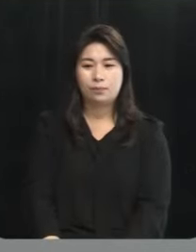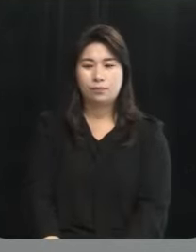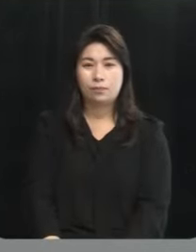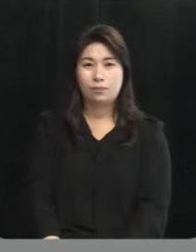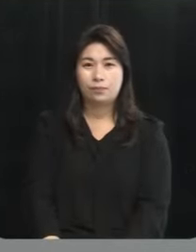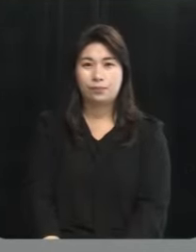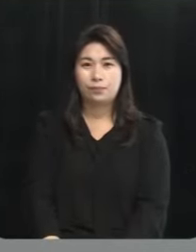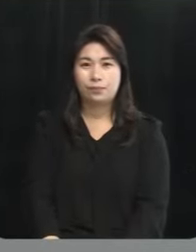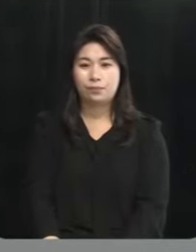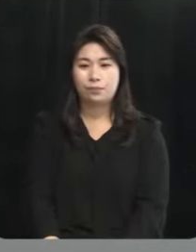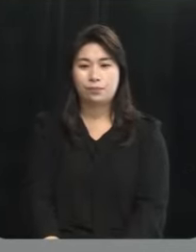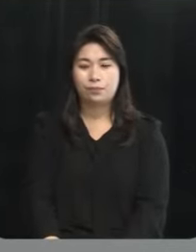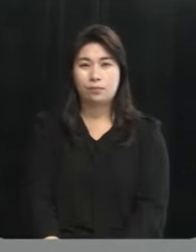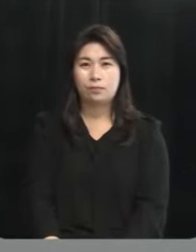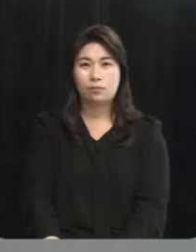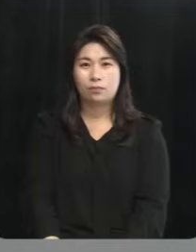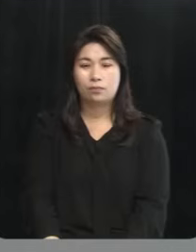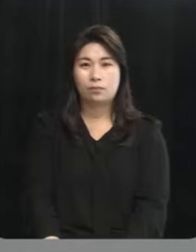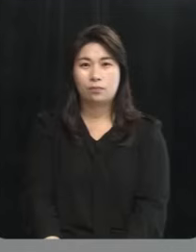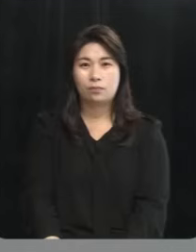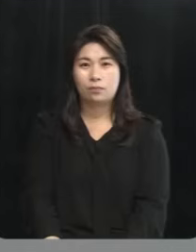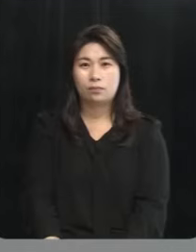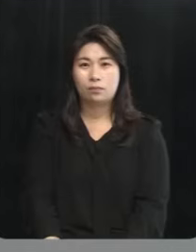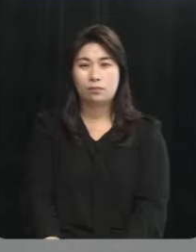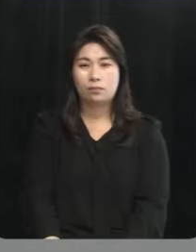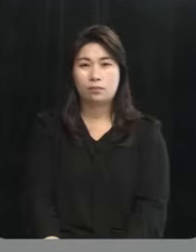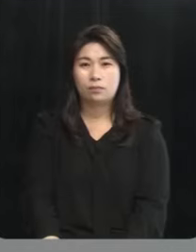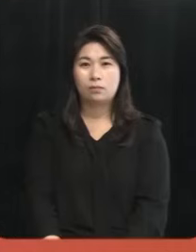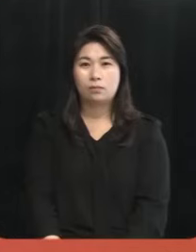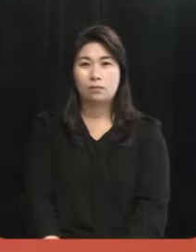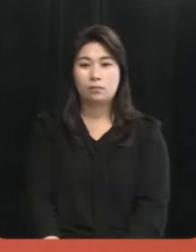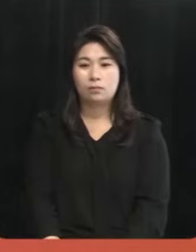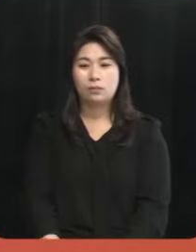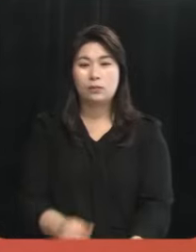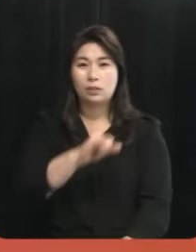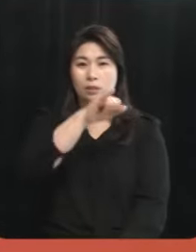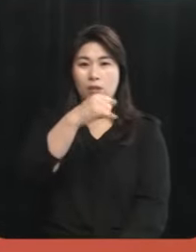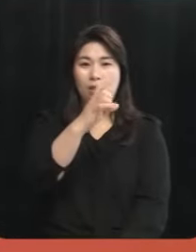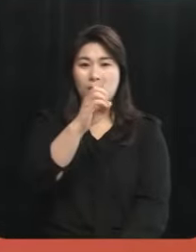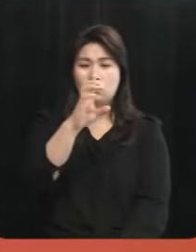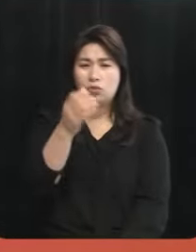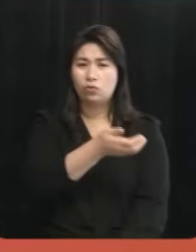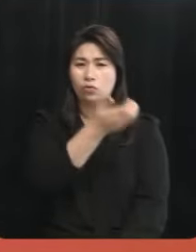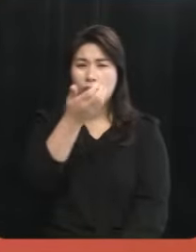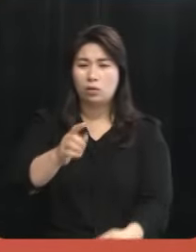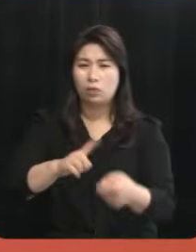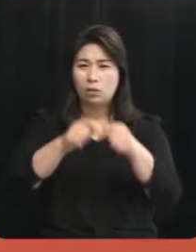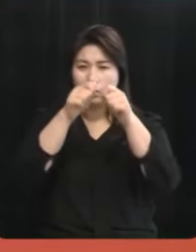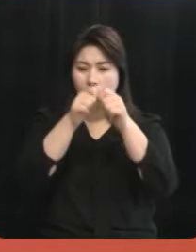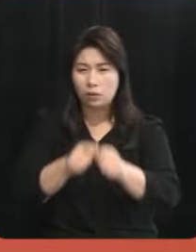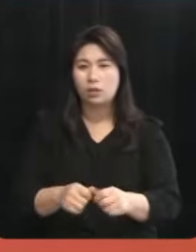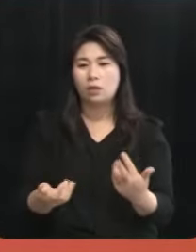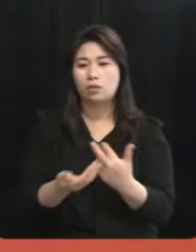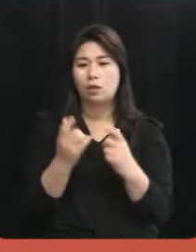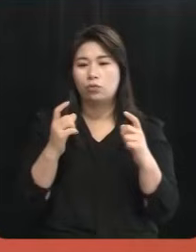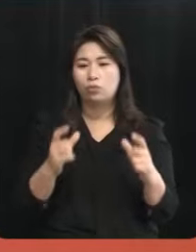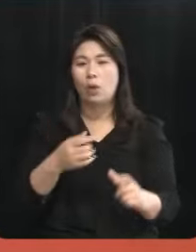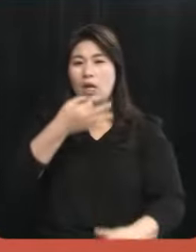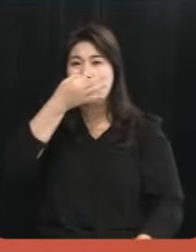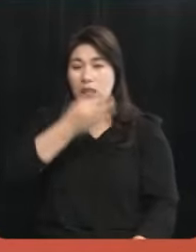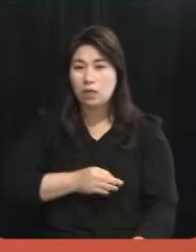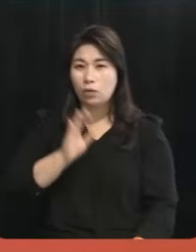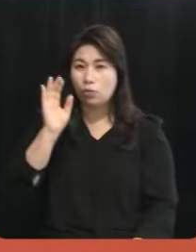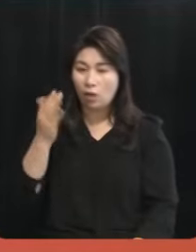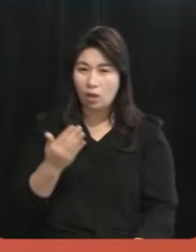이어서 김승욱 후보 말씀을 해 주시기 바랍니다 JDC 이관의 문제는 철저히 우리 제주도에 이익이